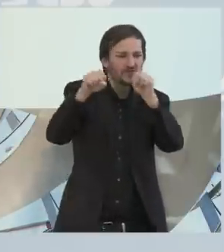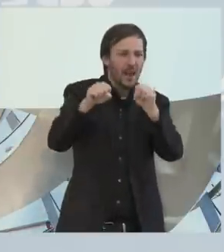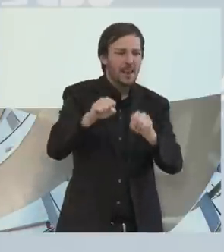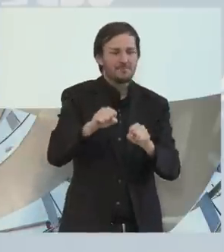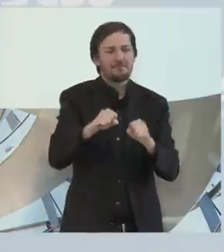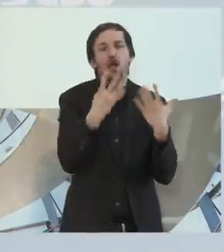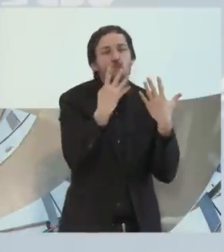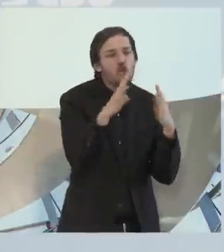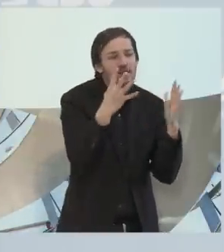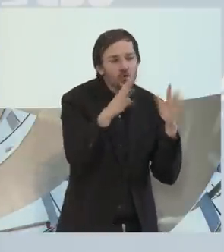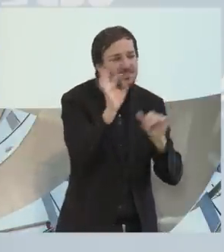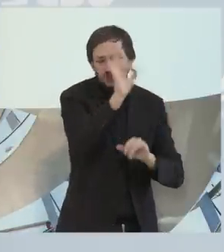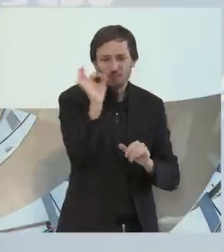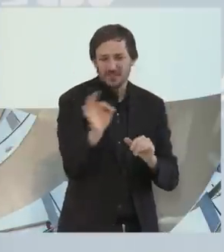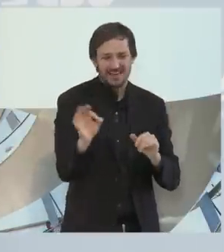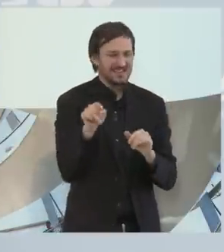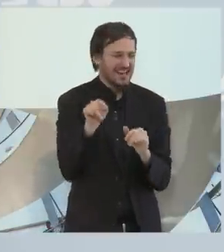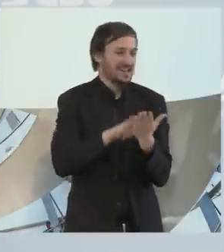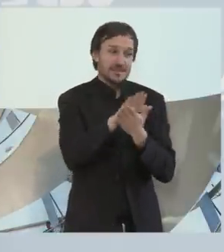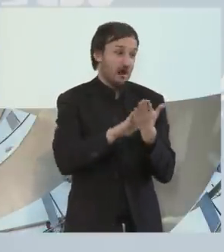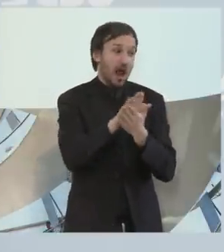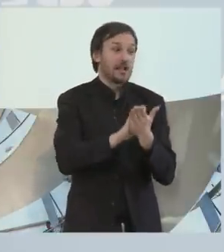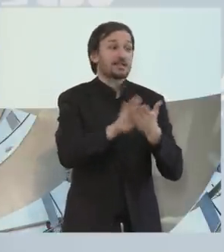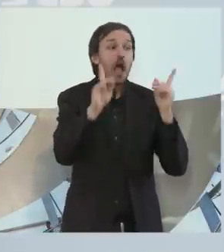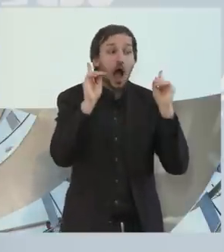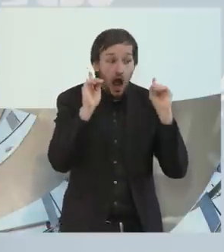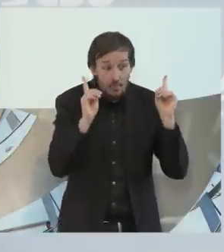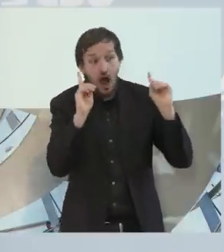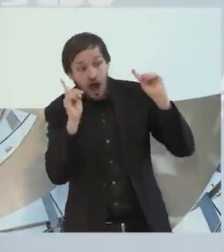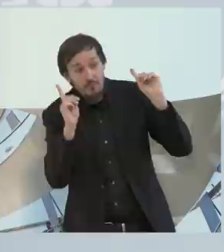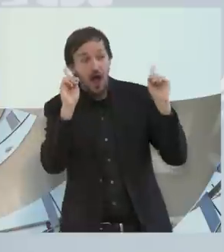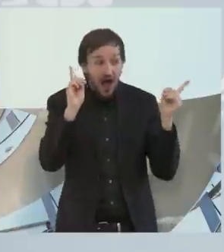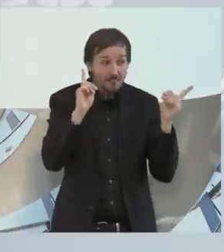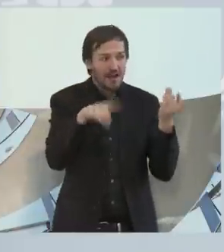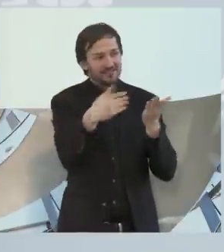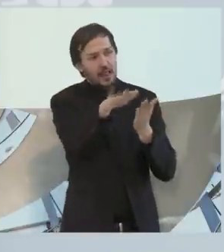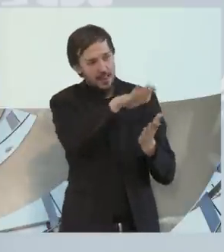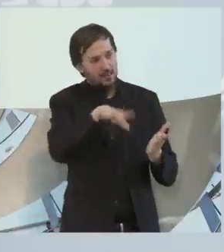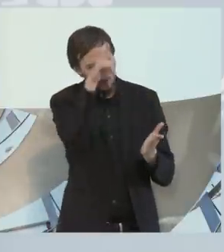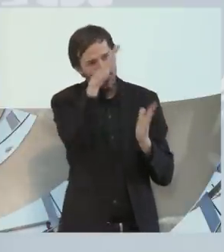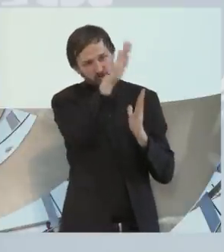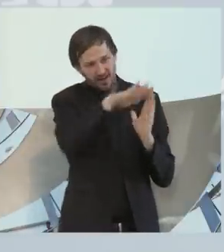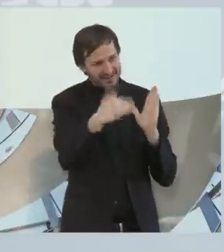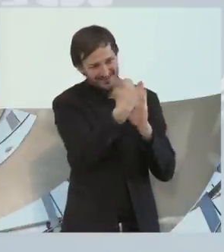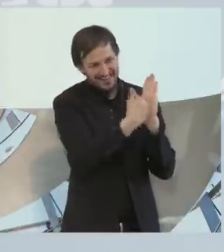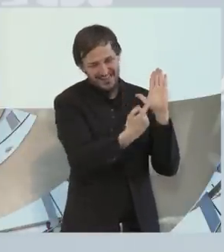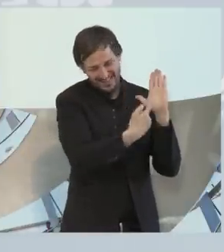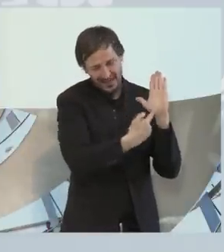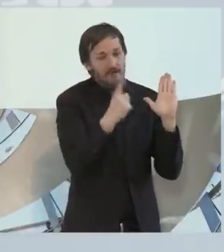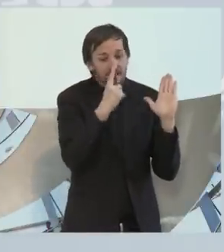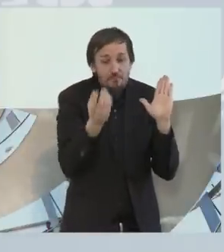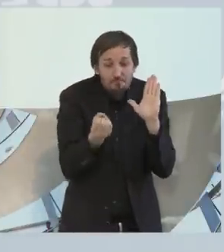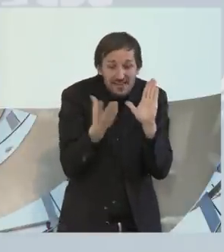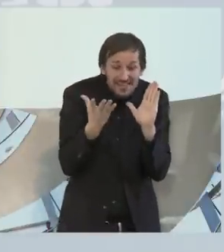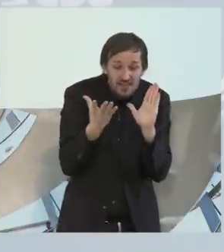99%iger Wahrscheinlichkeit nicht ein, aber so ist es in unserem Land für den Fall, dass er eintritt, müsste